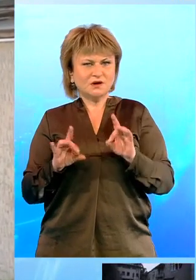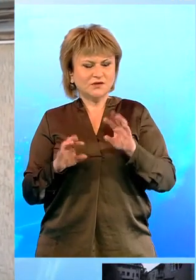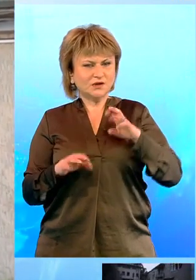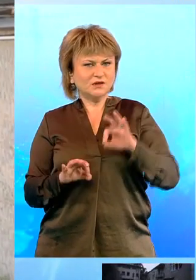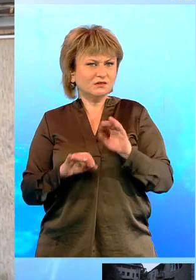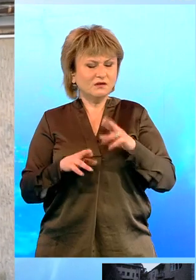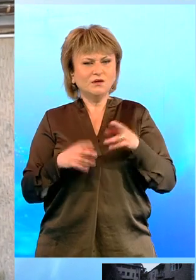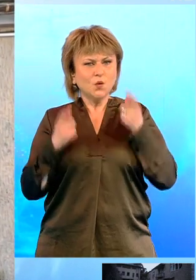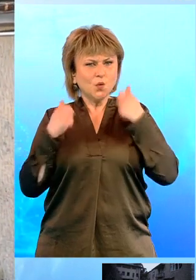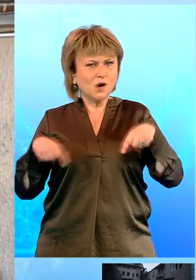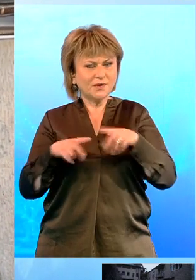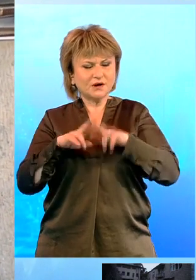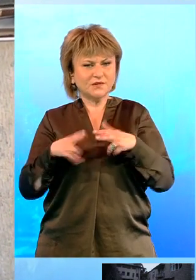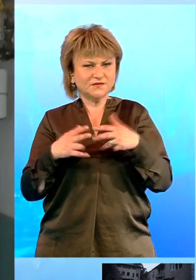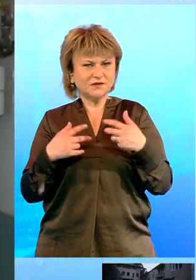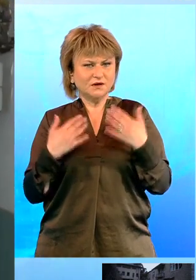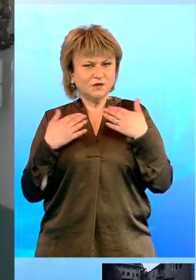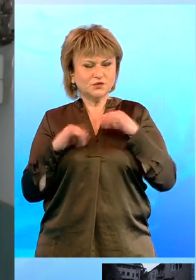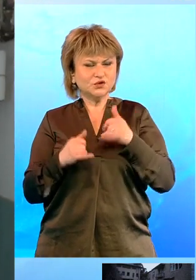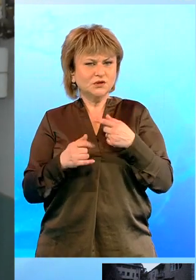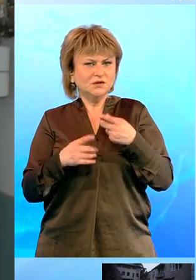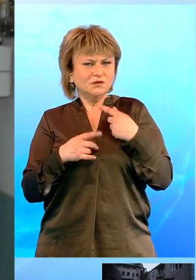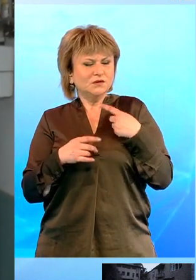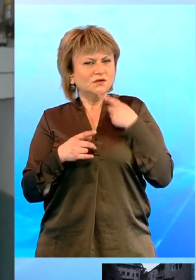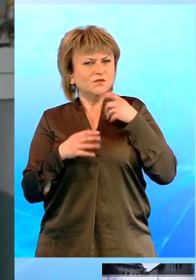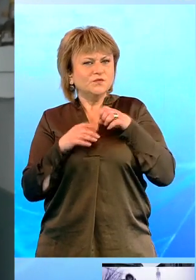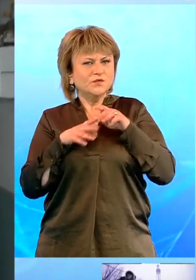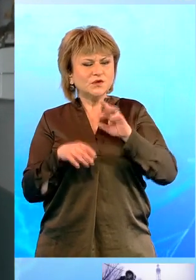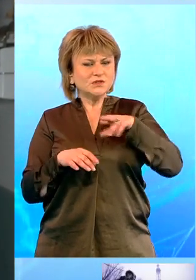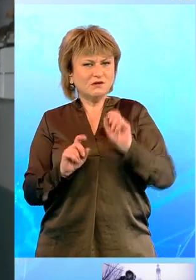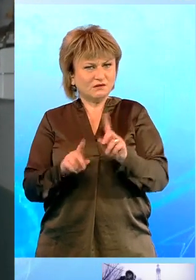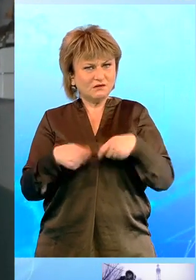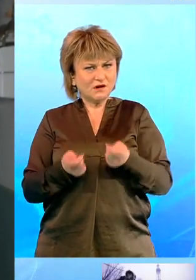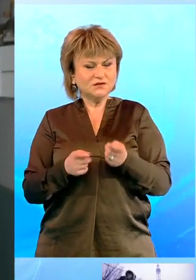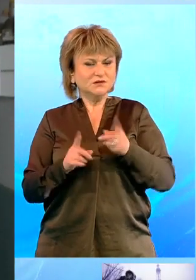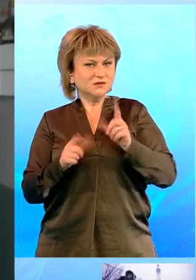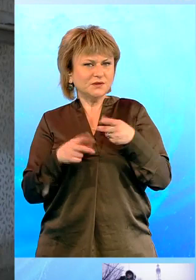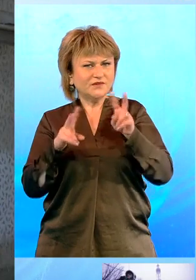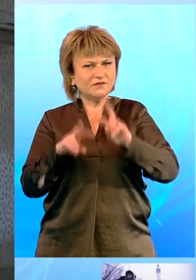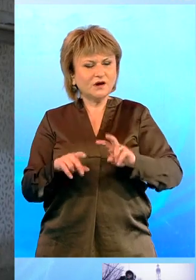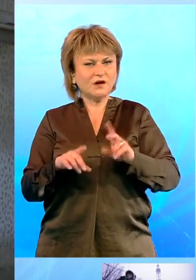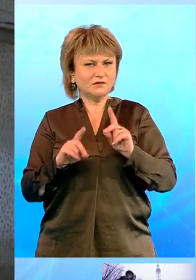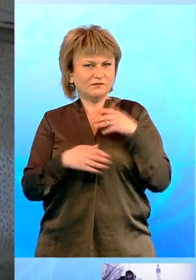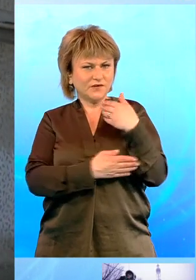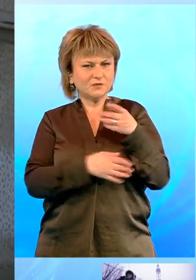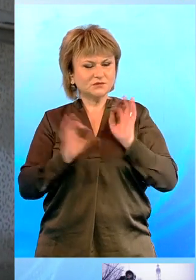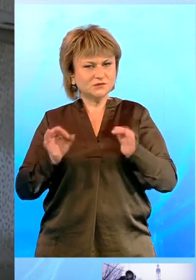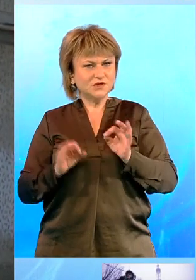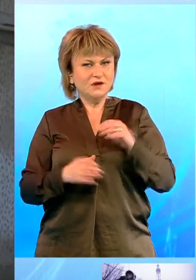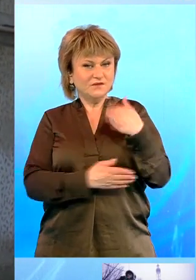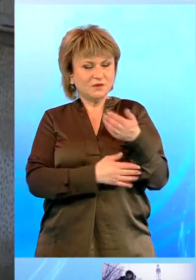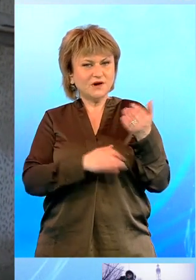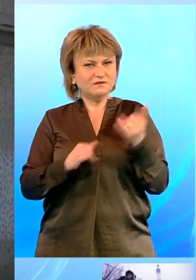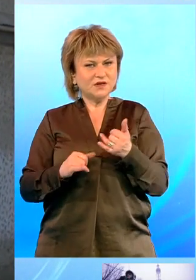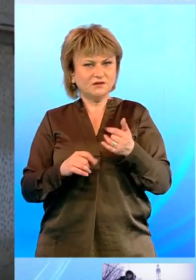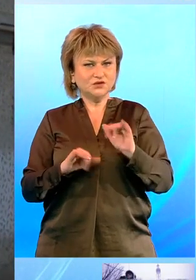fără căldură, iar distribuitorul de gaz a întrelupt furnizarea până la verificarea instalației blocului de către o firmă specializată. Momentan, firma a venit,